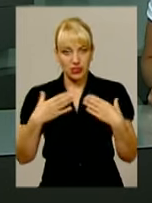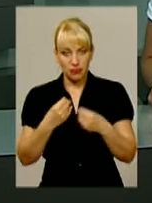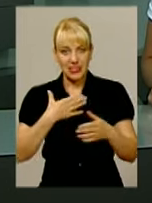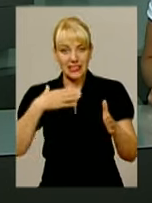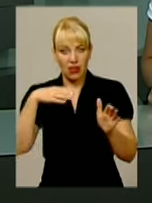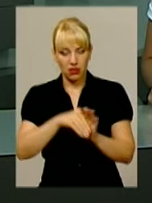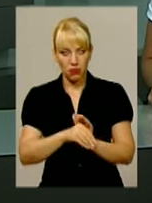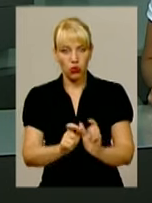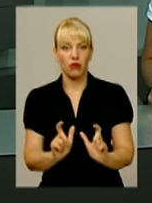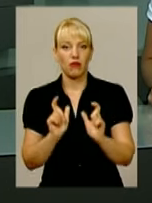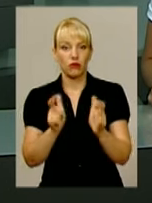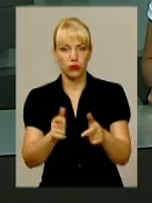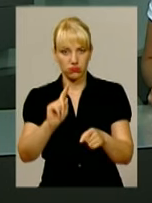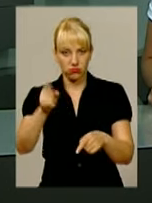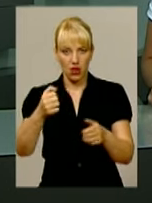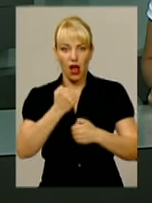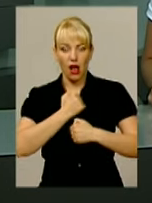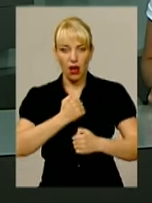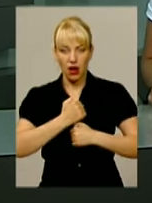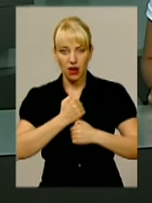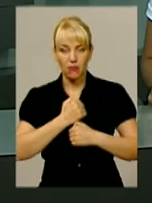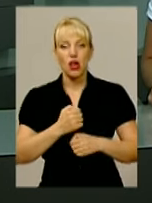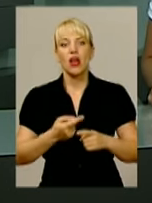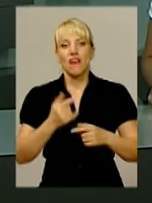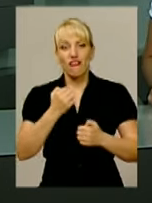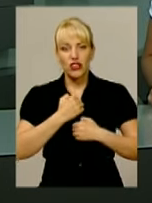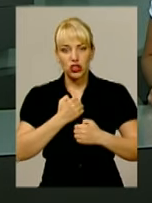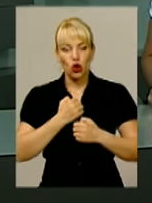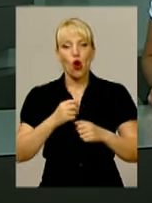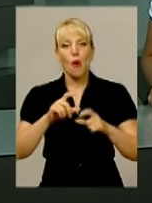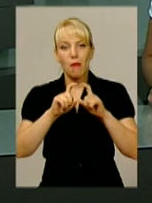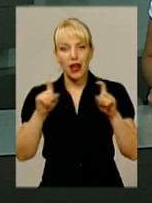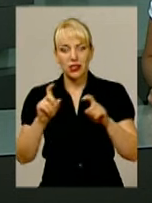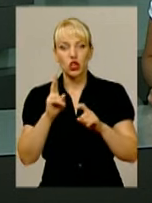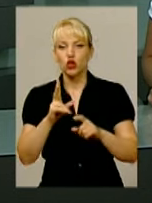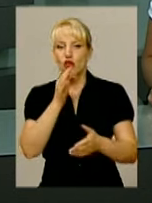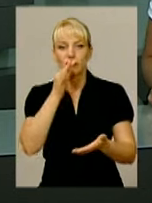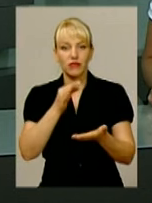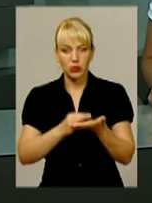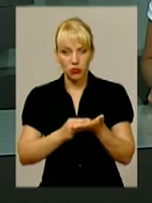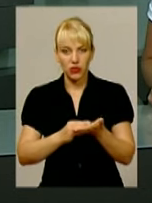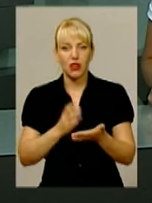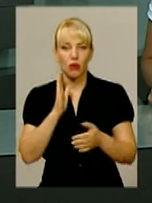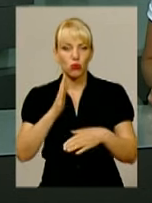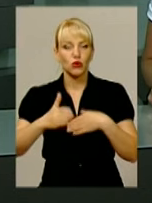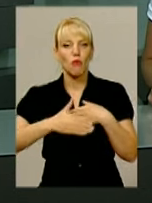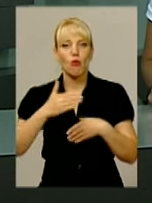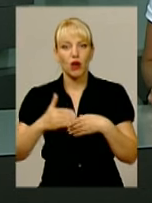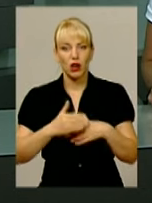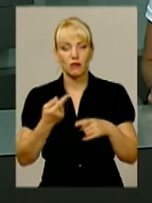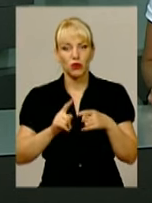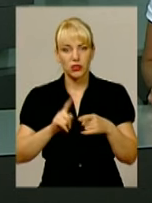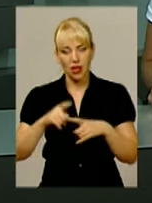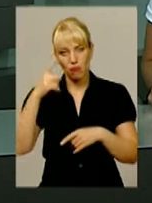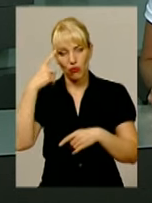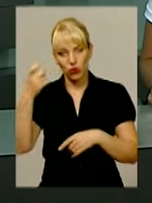Військові посадовці, котрі невідповідально поставилися до виконання службових обов'язків, будуть покарані. В телефонній розмові про це повідомив